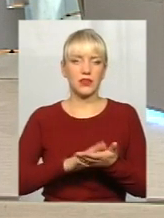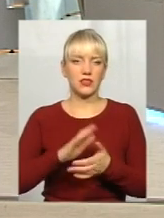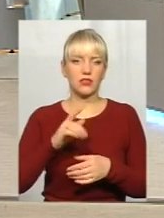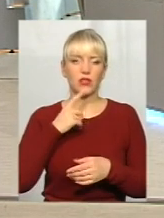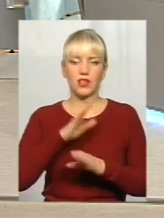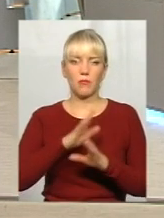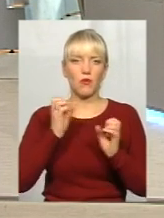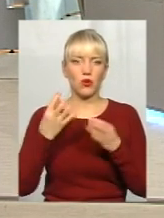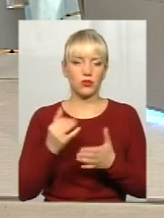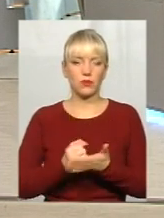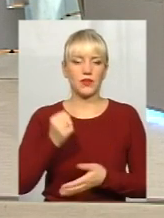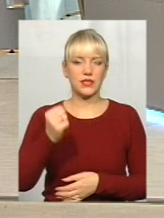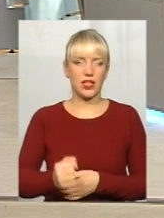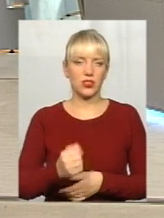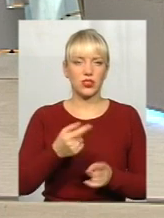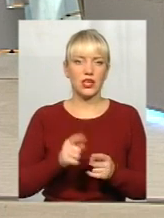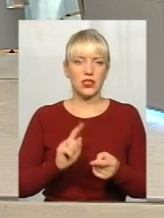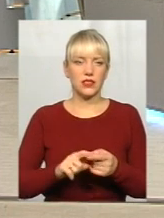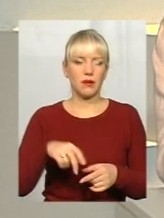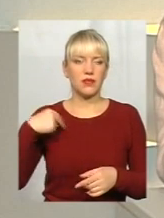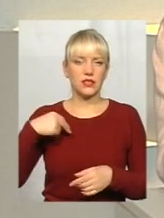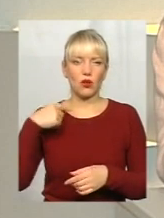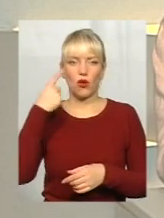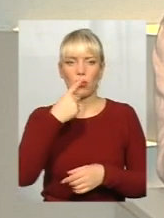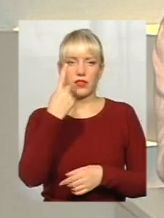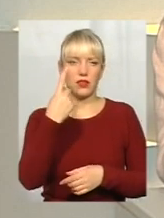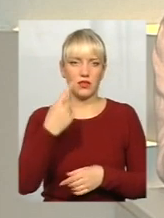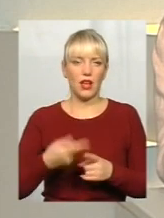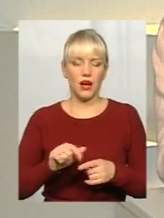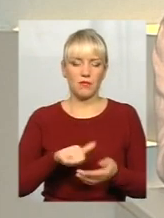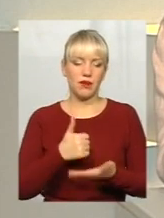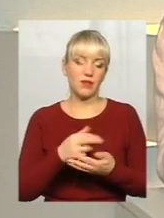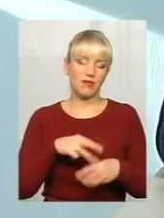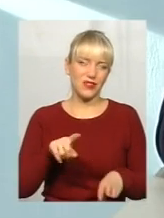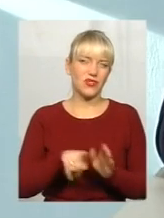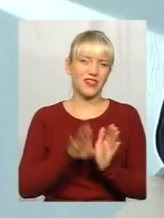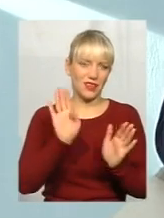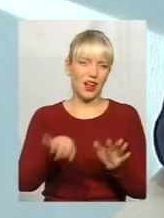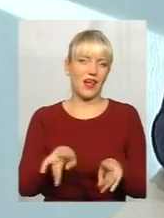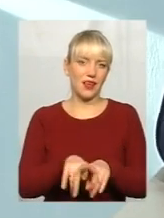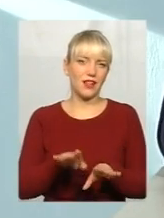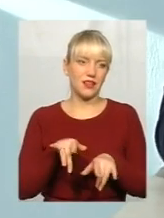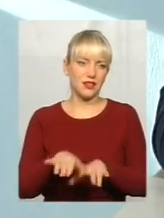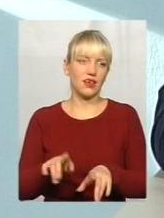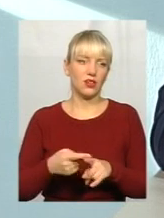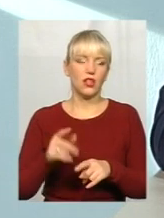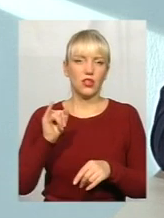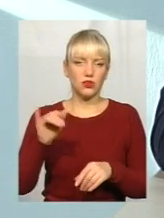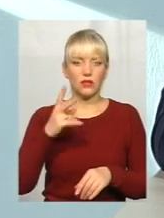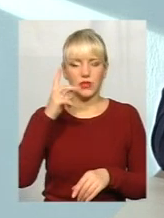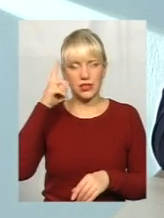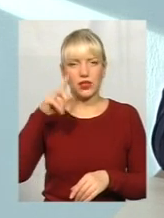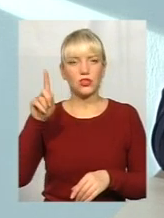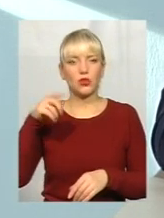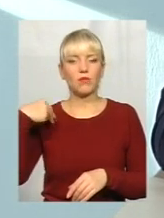призначення тепер буде йти президентом одноособово. Ну, прем'єр-міністр таке діло, тому що він, напевно, подасть те, що президент попросить.